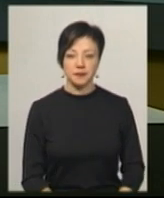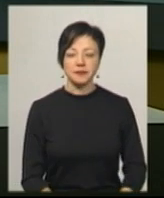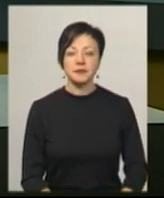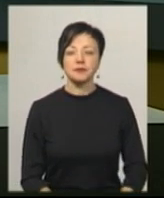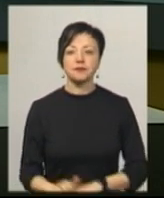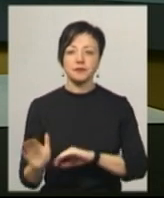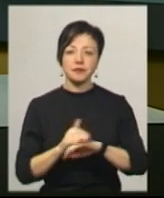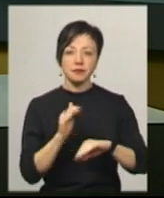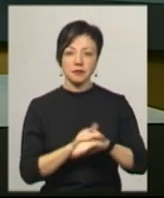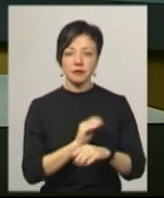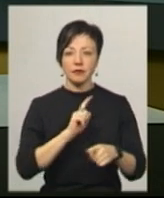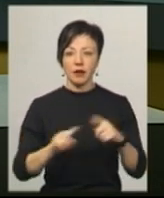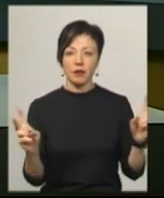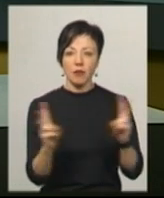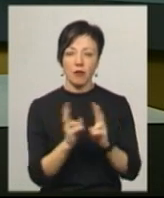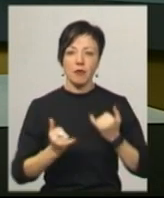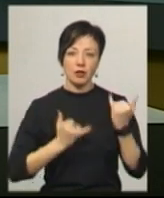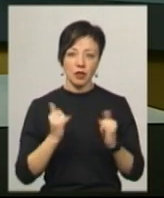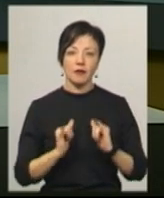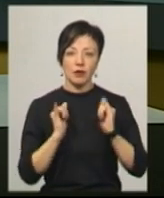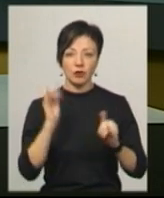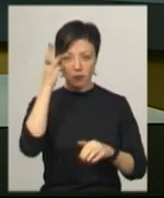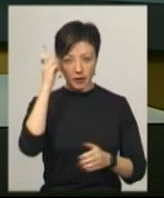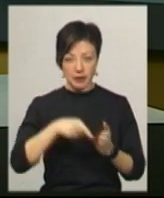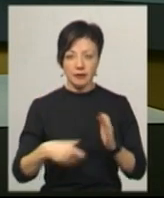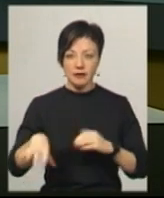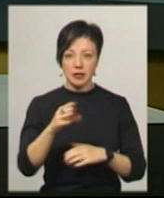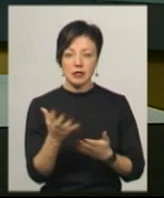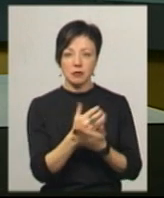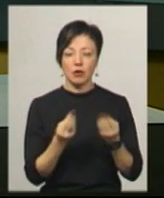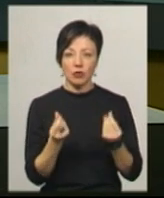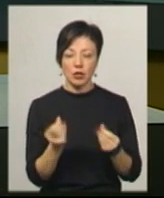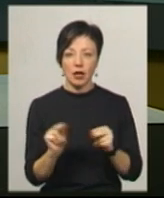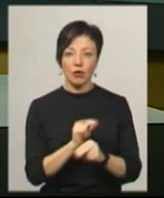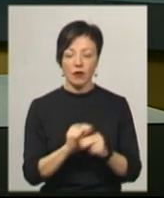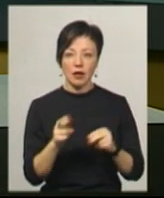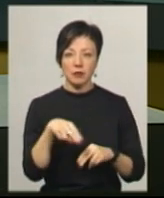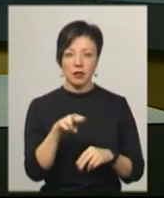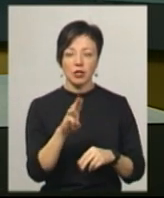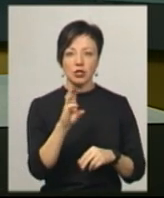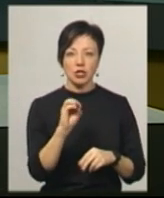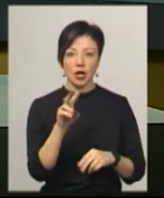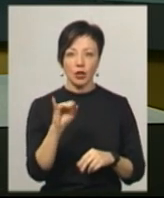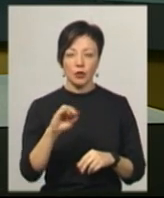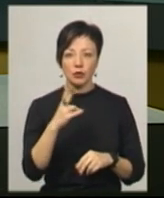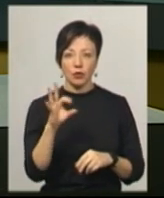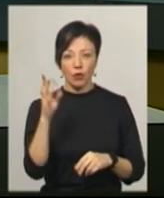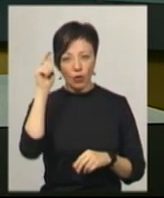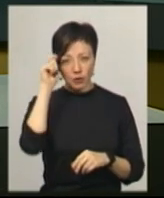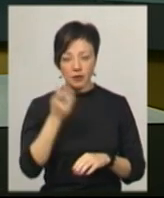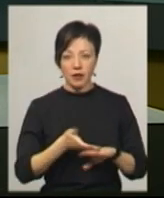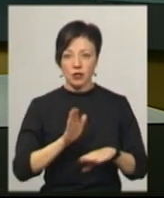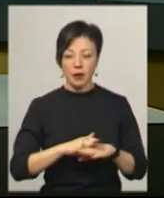Благодійні швидкі побачення влаштують у Хмельницькому. Усі зібрані кошти підуть на лікування Дмитра Шелудька, хлопчика з важким